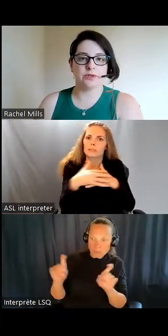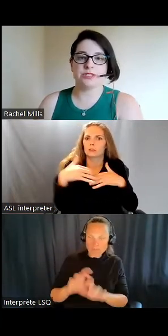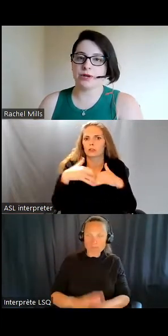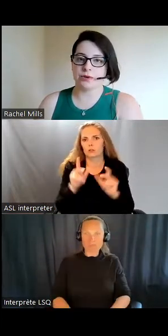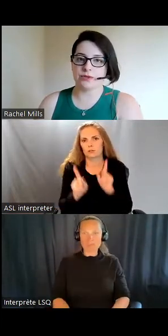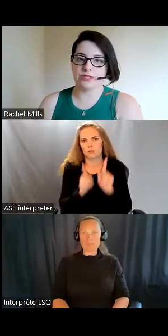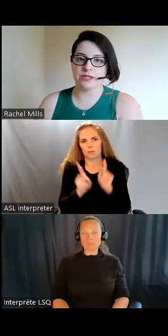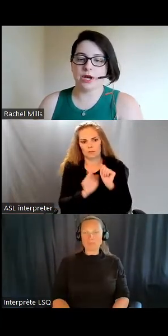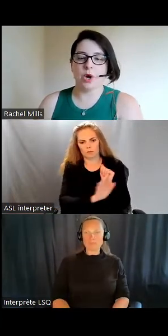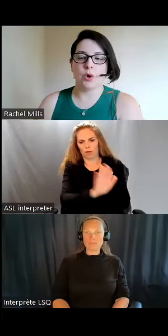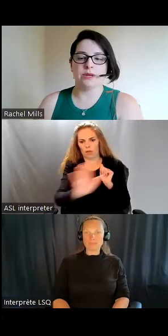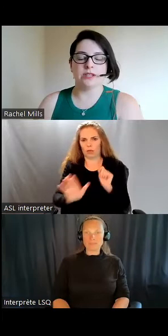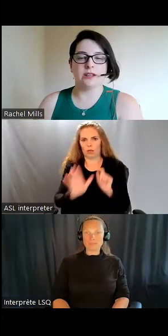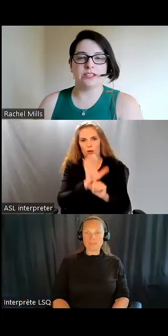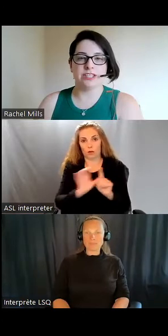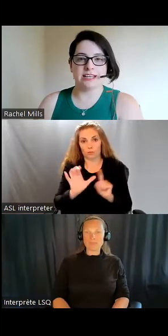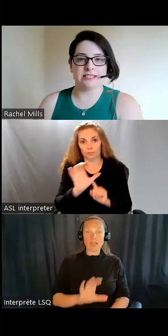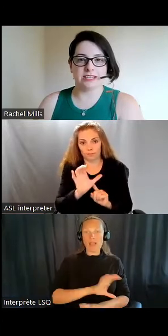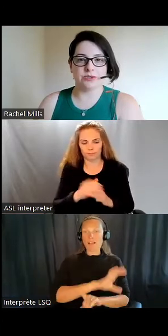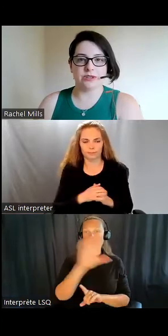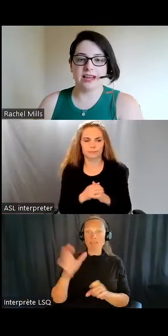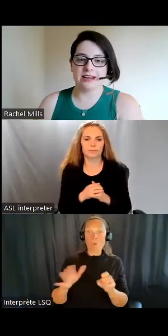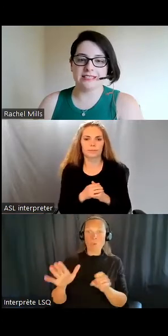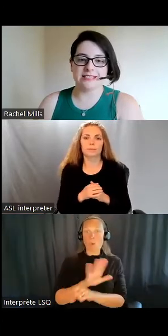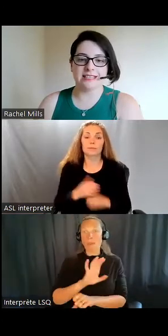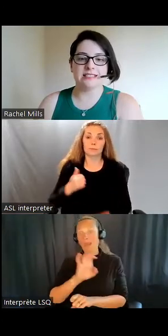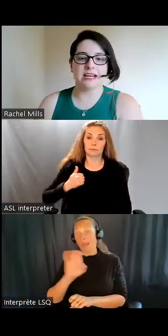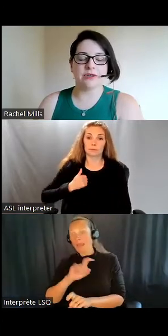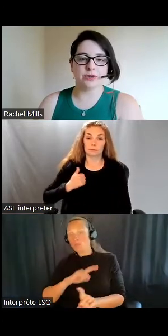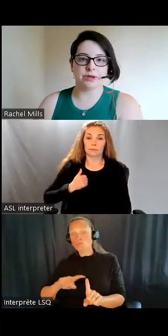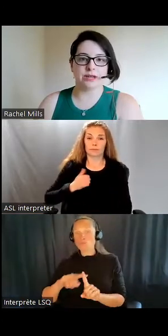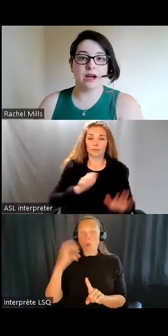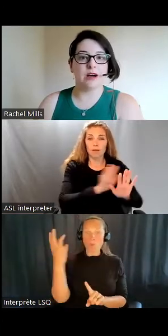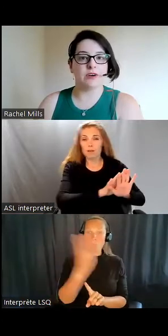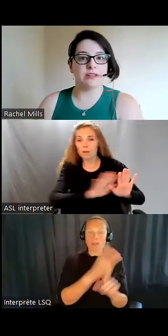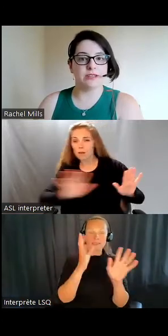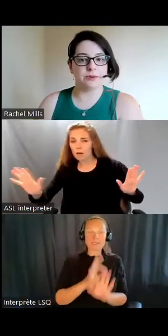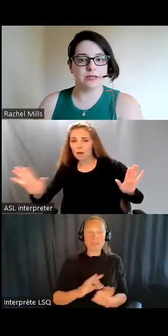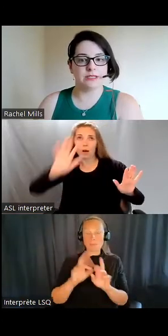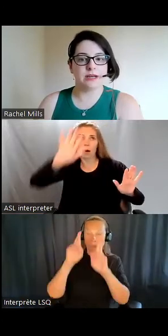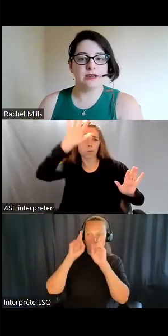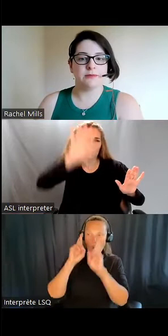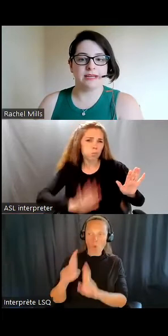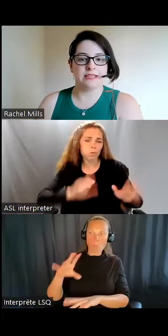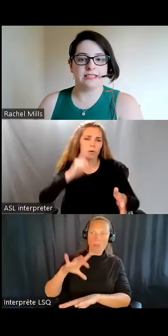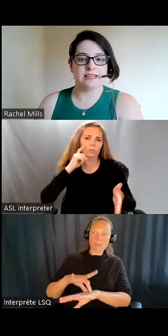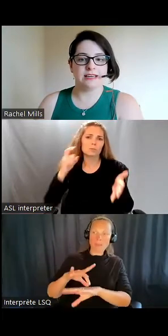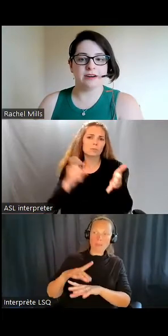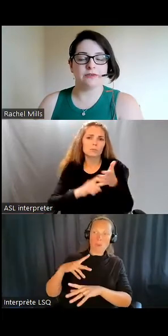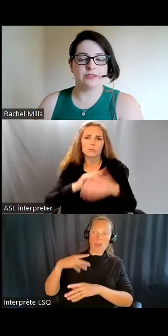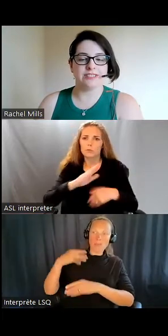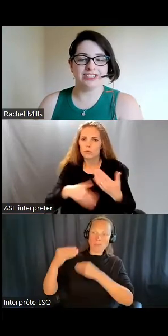D'un océan à l'autre, nous reconnaissons les territoires traditionnels et non cédés de tous les Inuits,